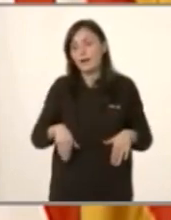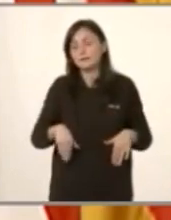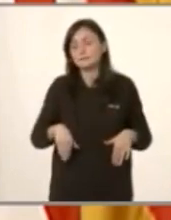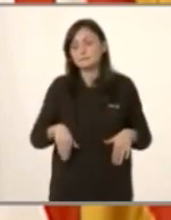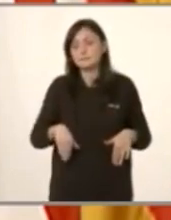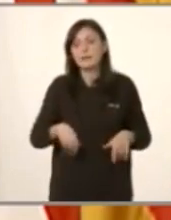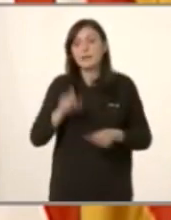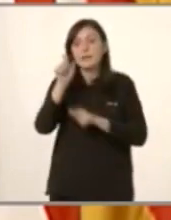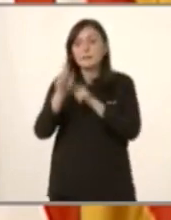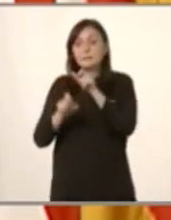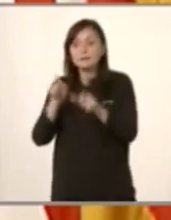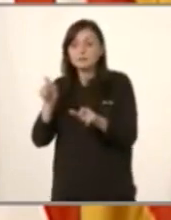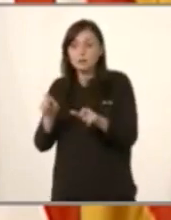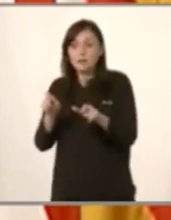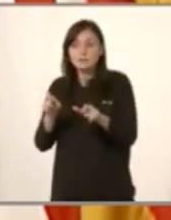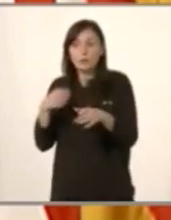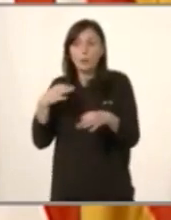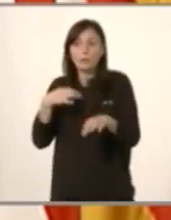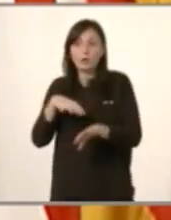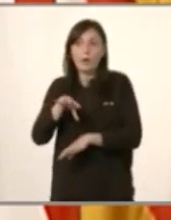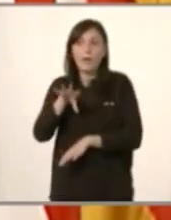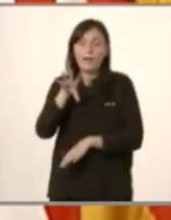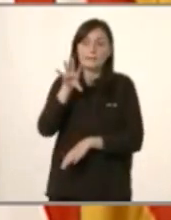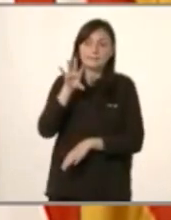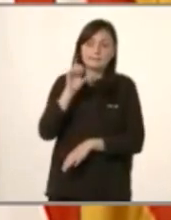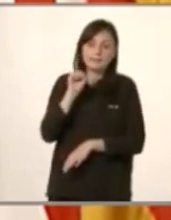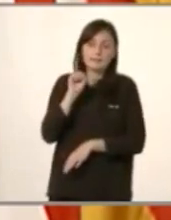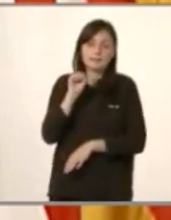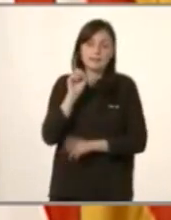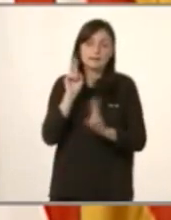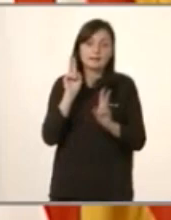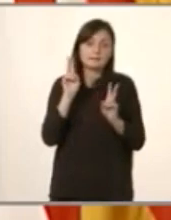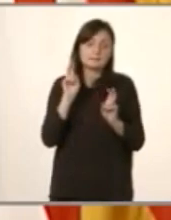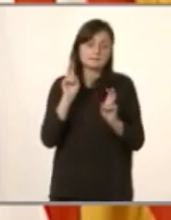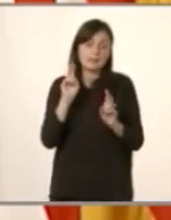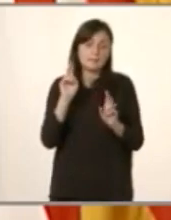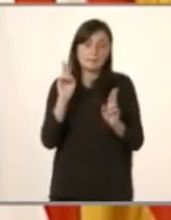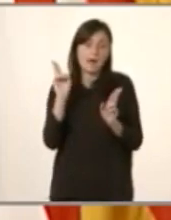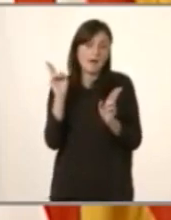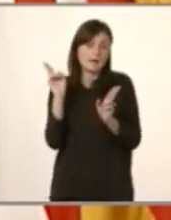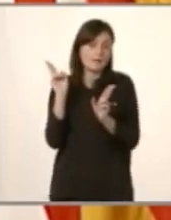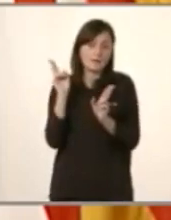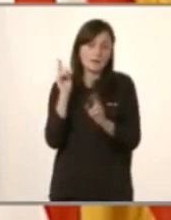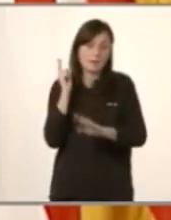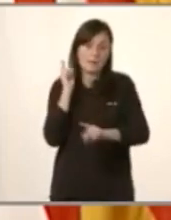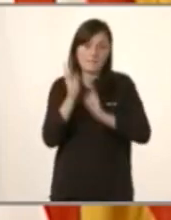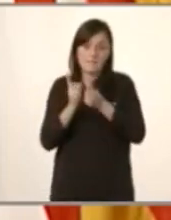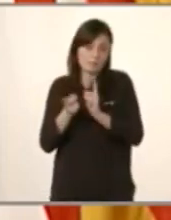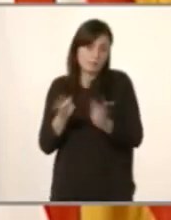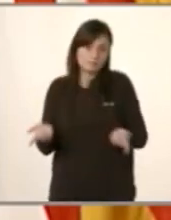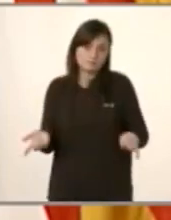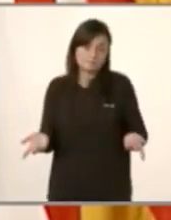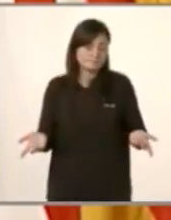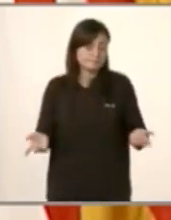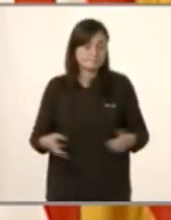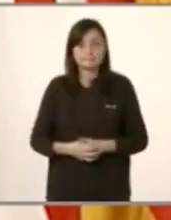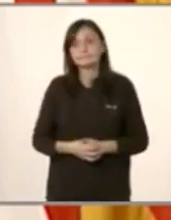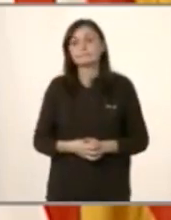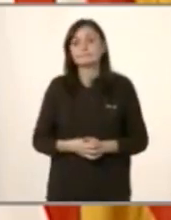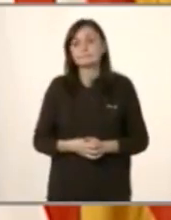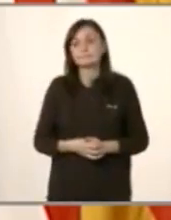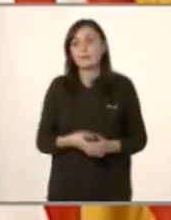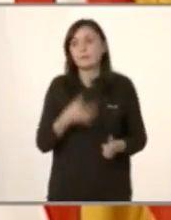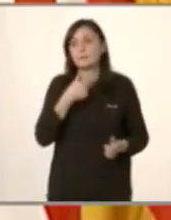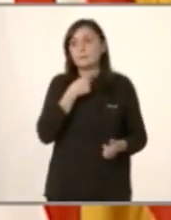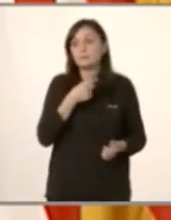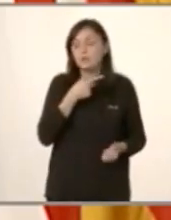si així la gent només entén, eh, el palo i tientetí això, doncs no sé, a